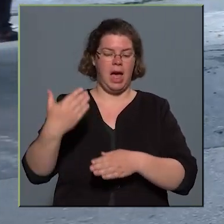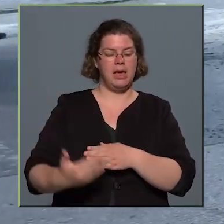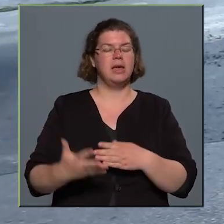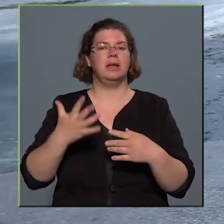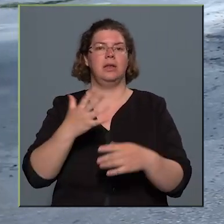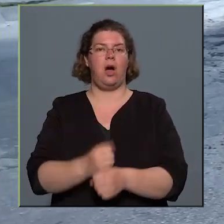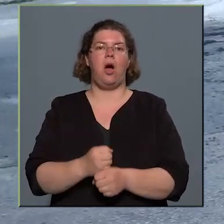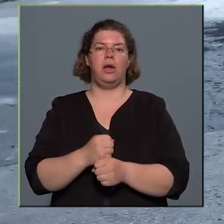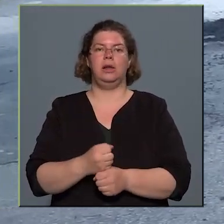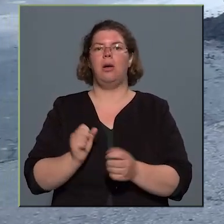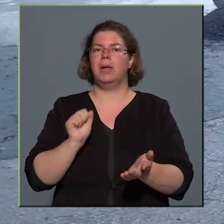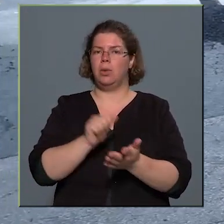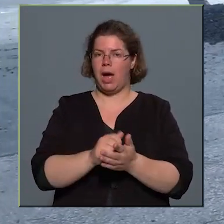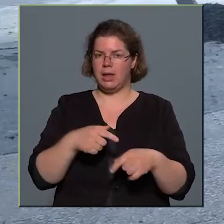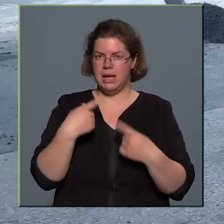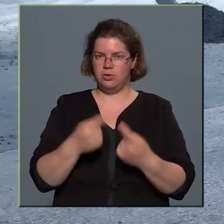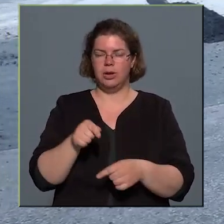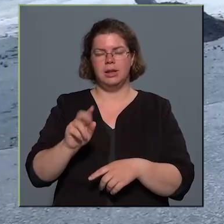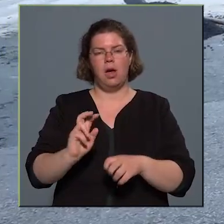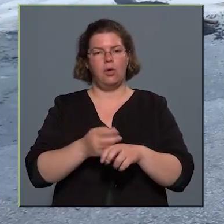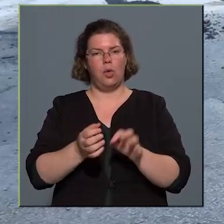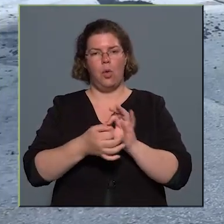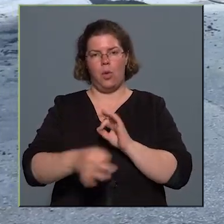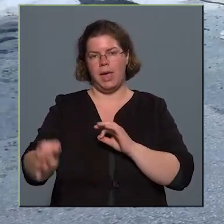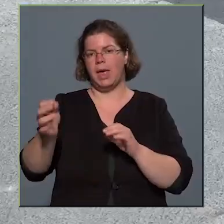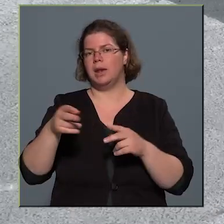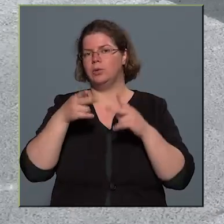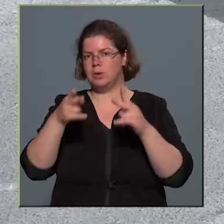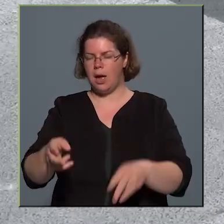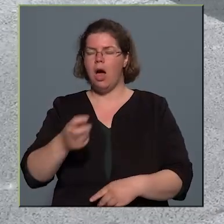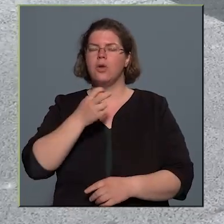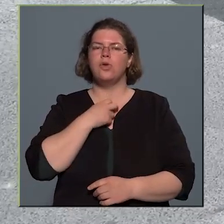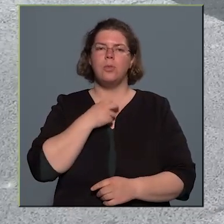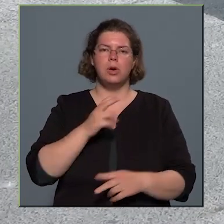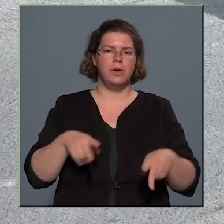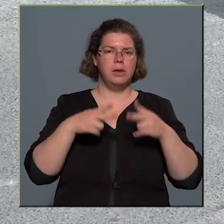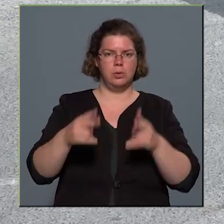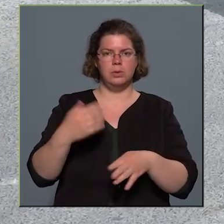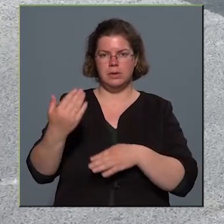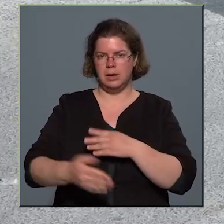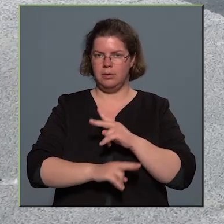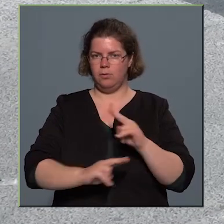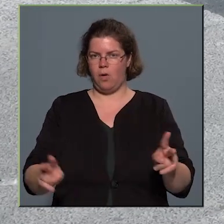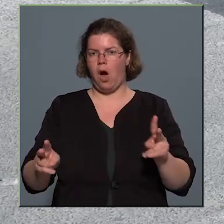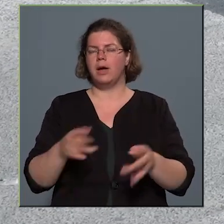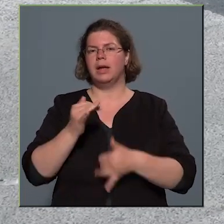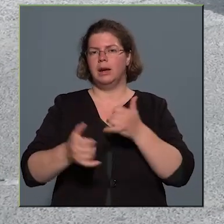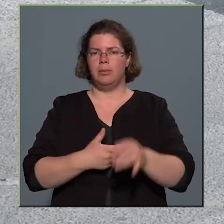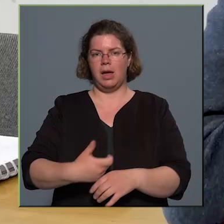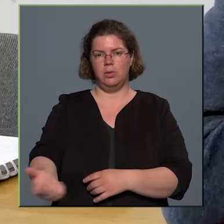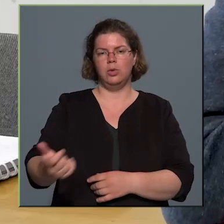beruházásunk ezen a részen, tehát a Kőér utcán egyébként a Gyömrői útig van kerékpárút a határúti metró